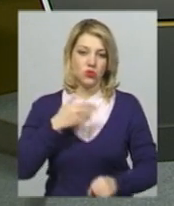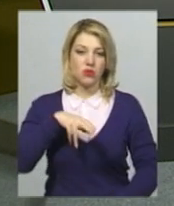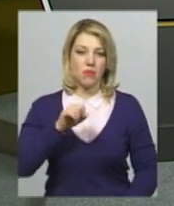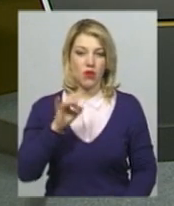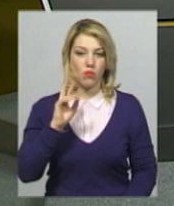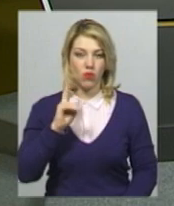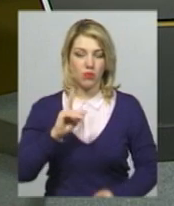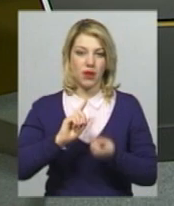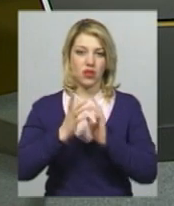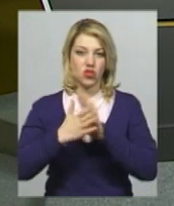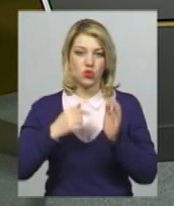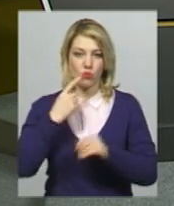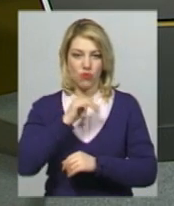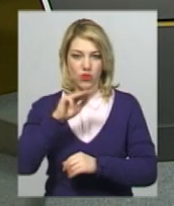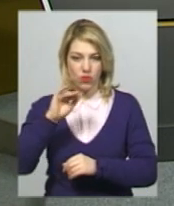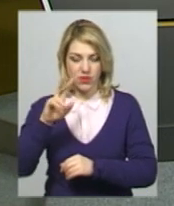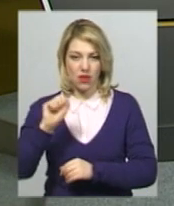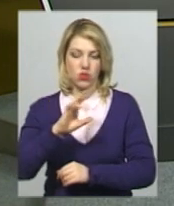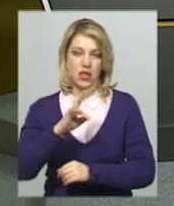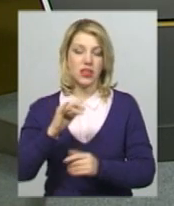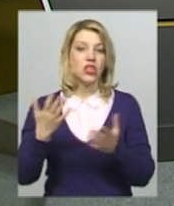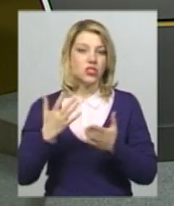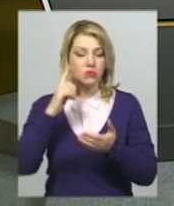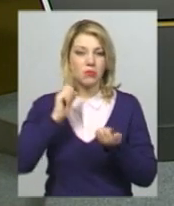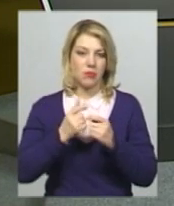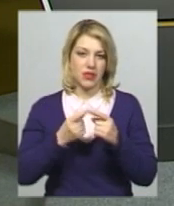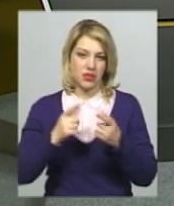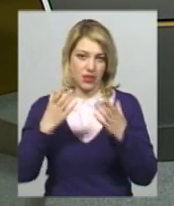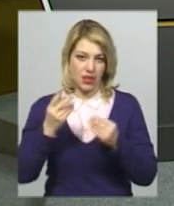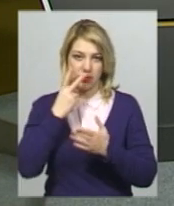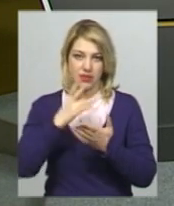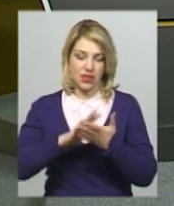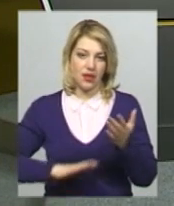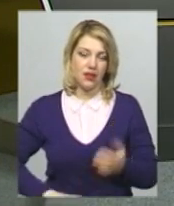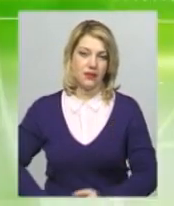Поробук, диктор жестової мови Оксана Фіновська. Чим запам'ятається нам день – дивіться далі.